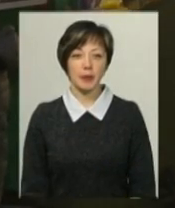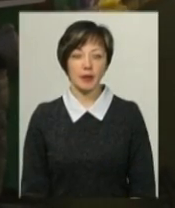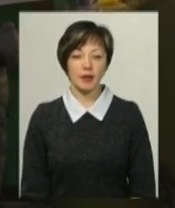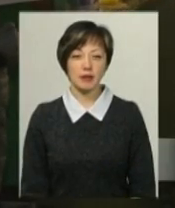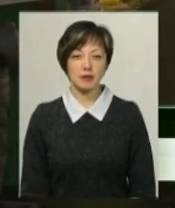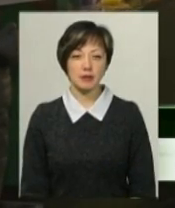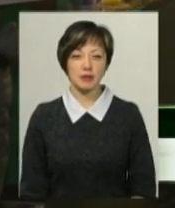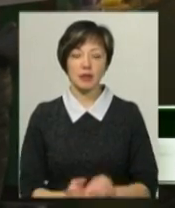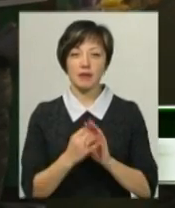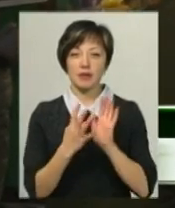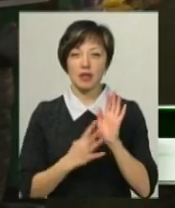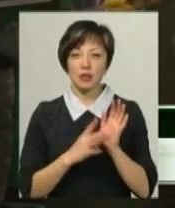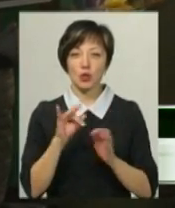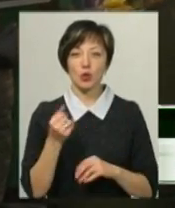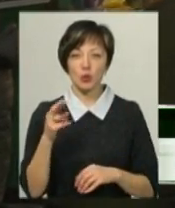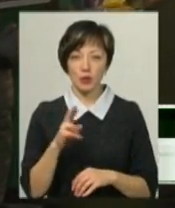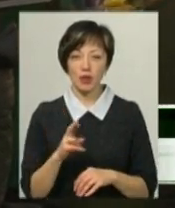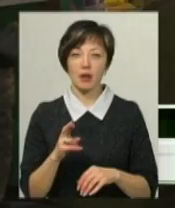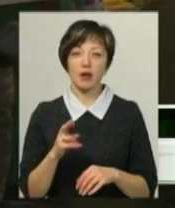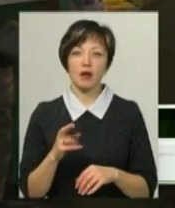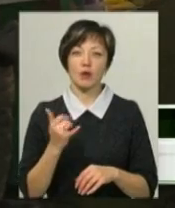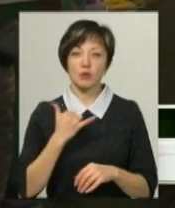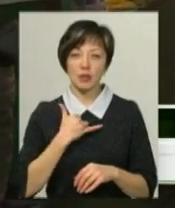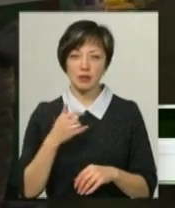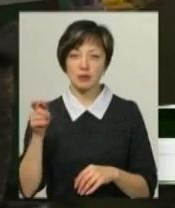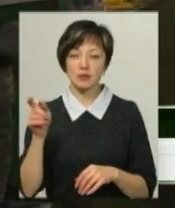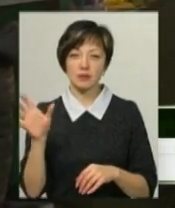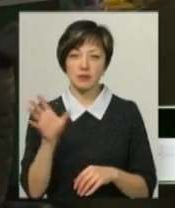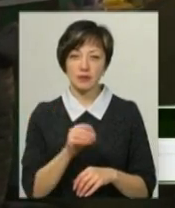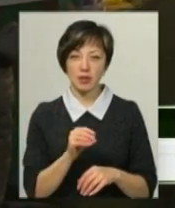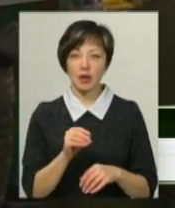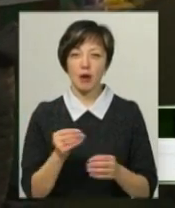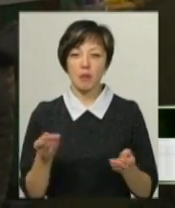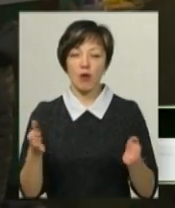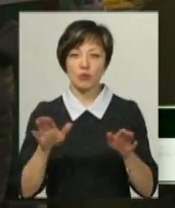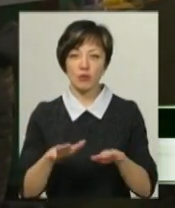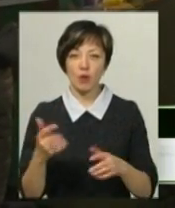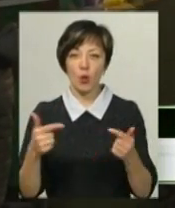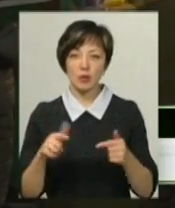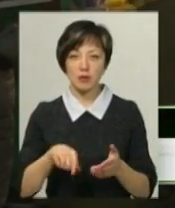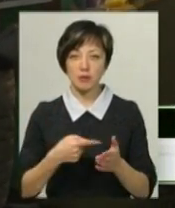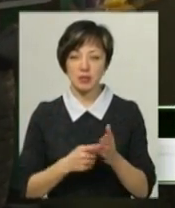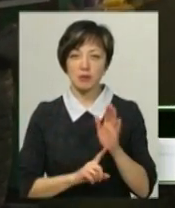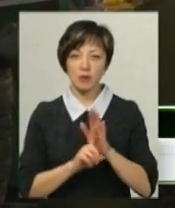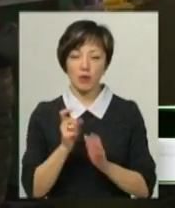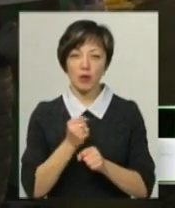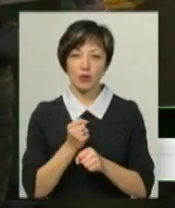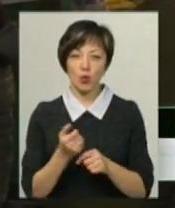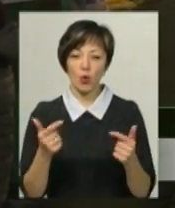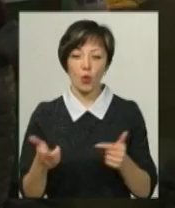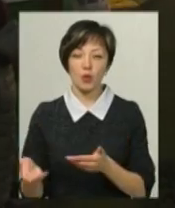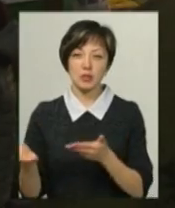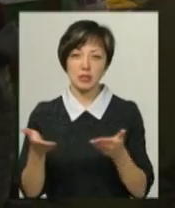«19 грудня у нас привітає Святий Миколай, благословить усіх містян, гостей нашого міста. І з 20-го запрацює його гостина, яка